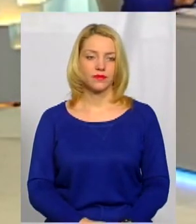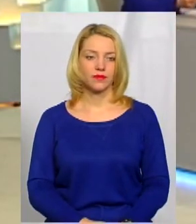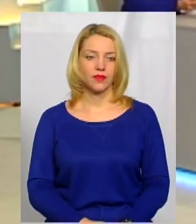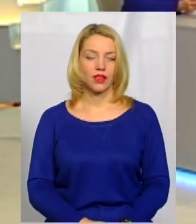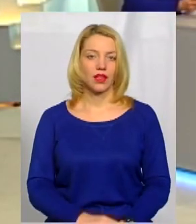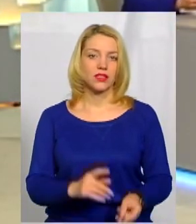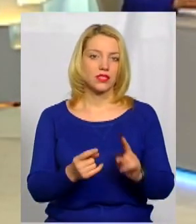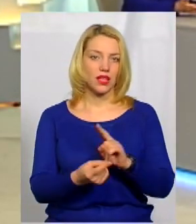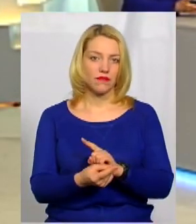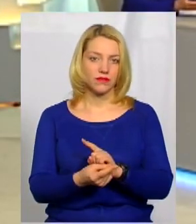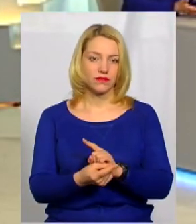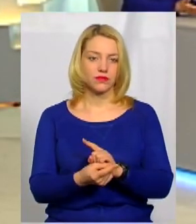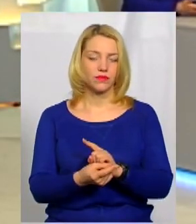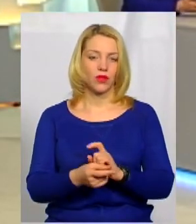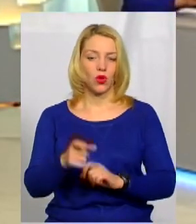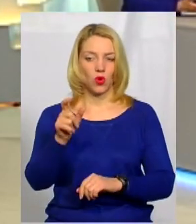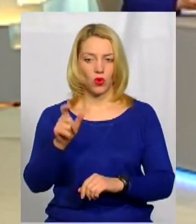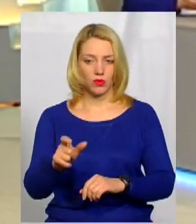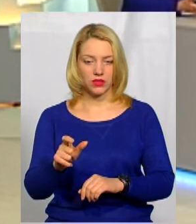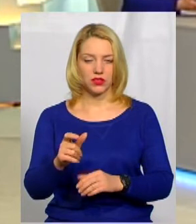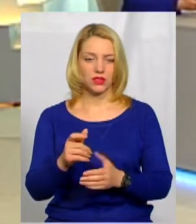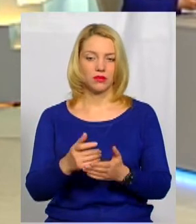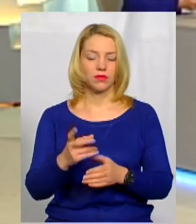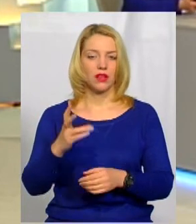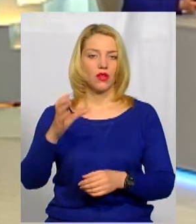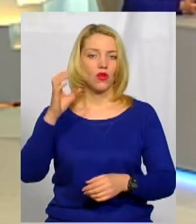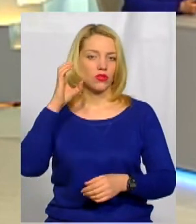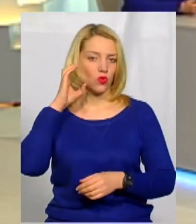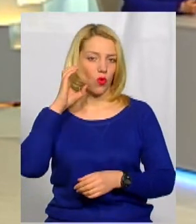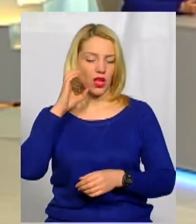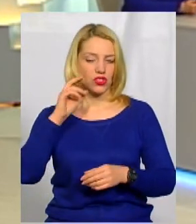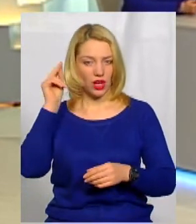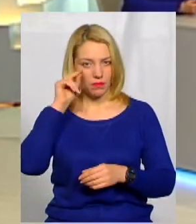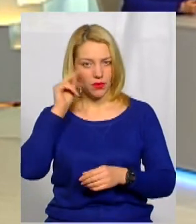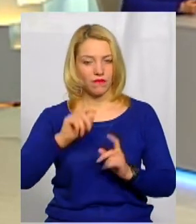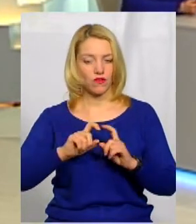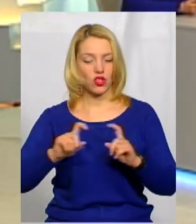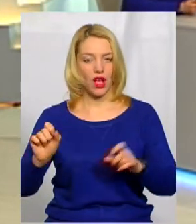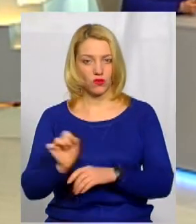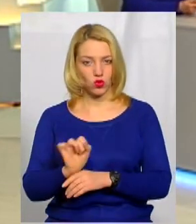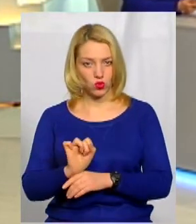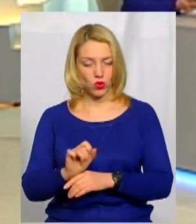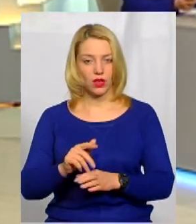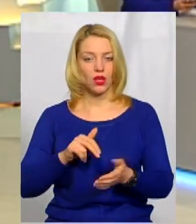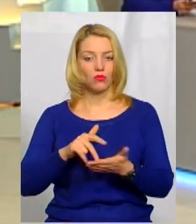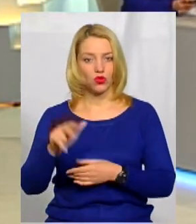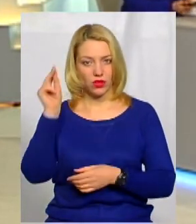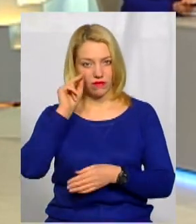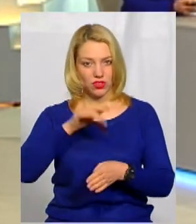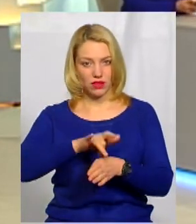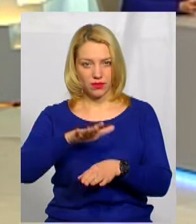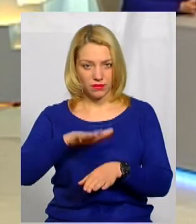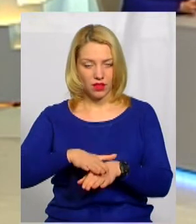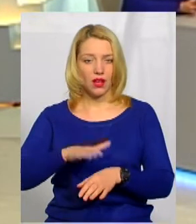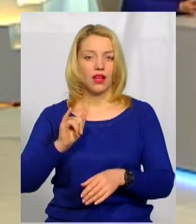Став громадянин чи громадянка, стали слухачем автошколи, пройшли навчання і далі